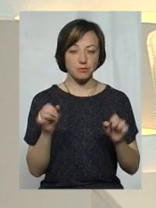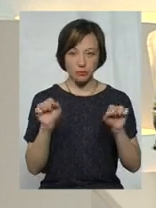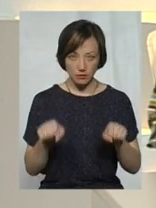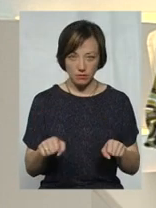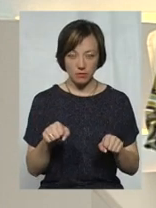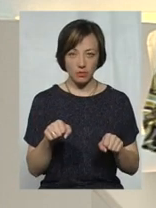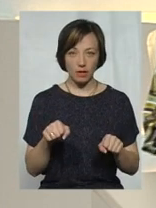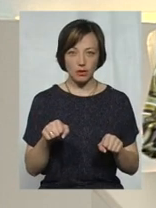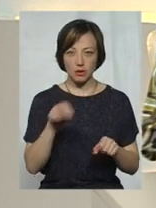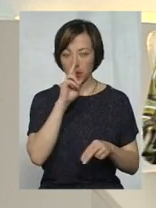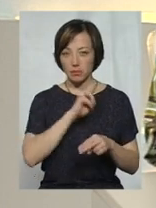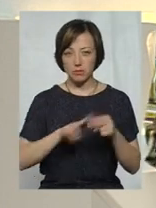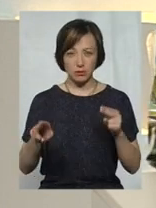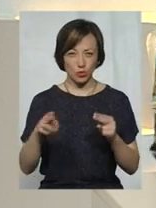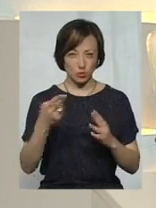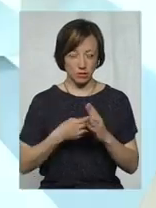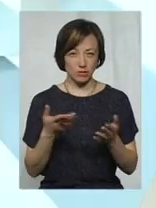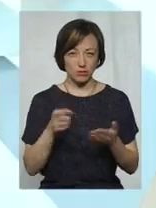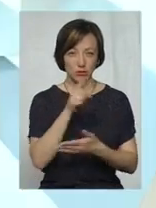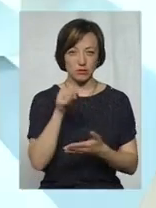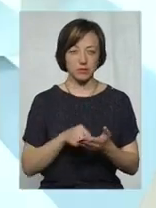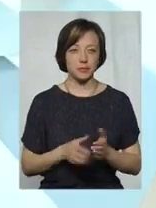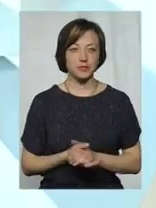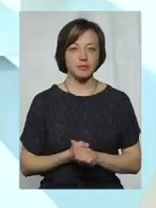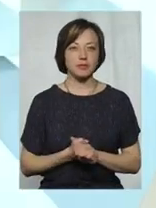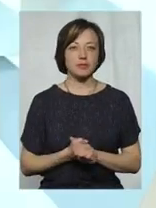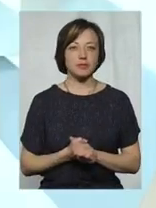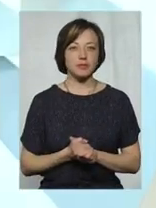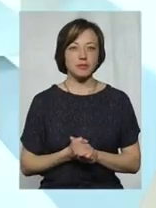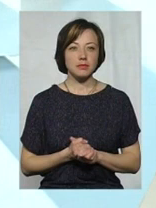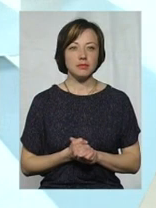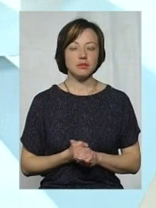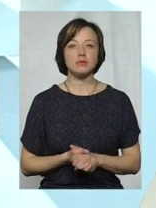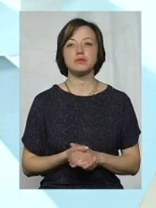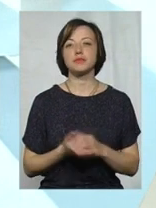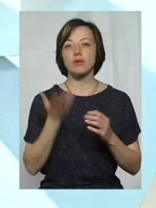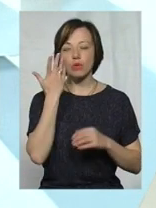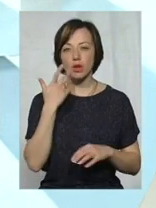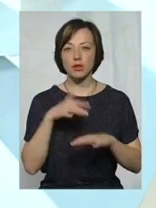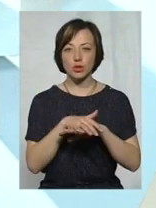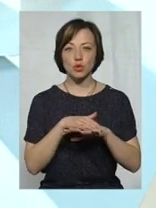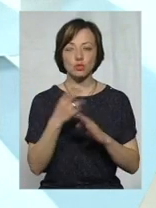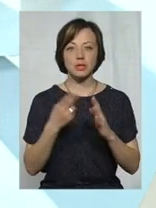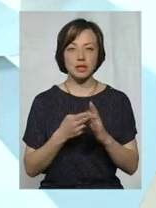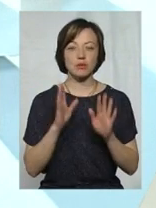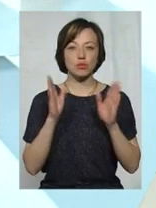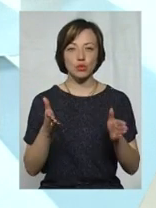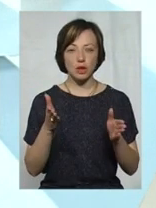можуть позбавитися права на субсидію? Ну, в даному випадку, при розрахунку субсидії буде врахована